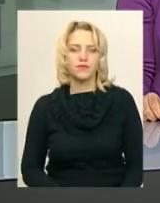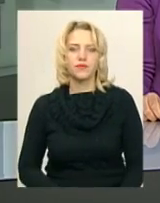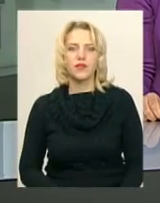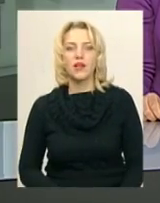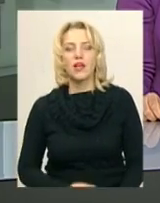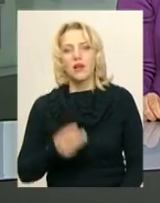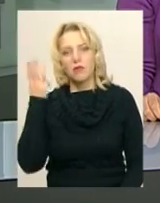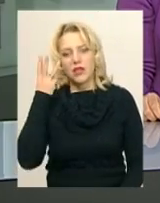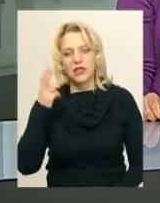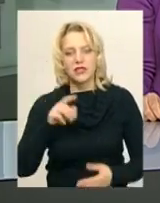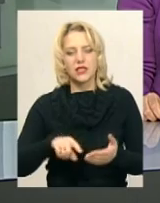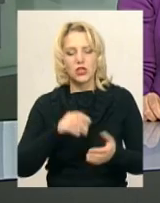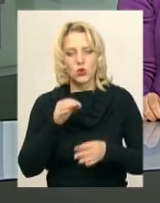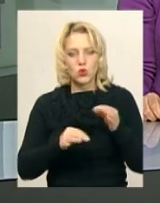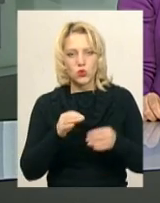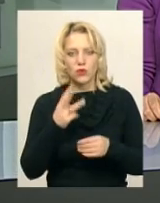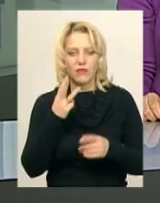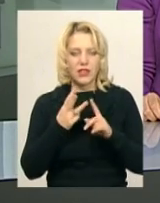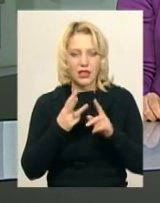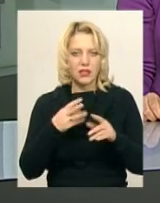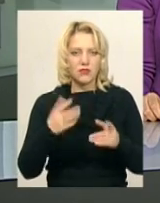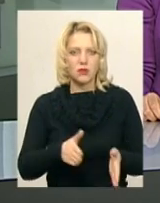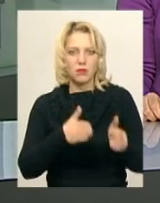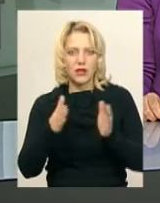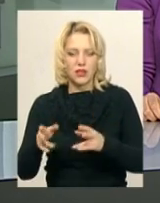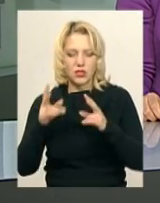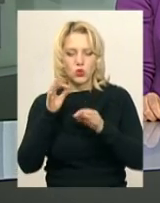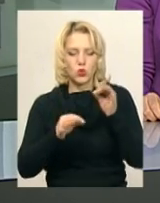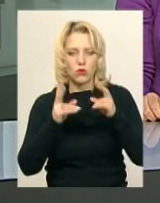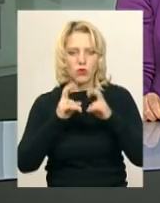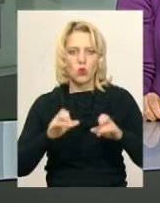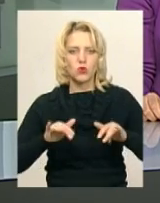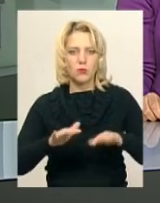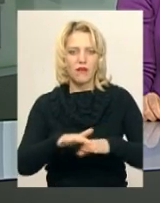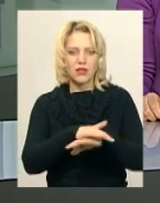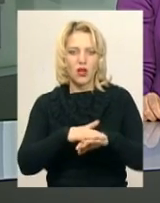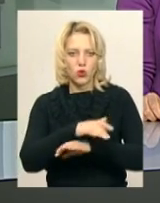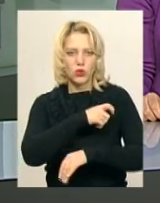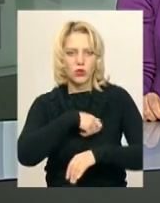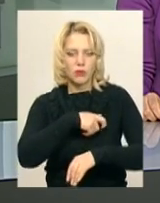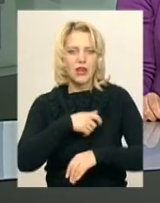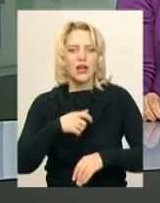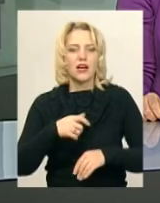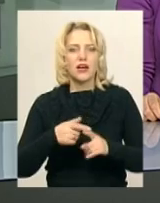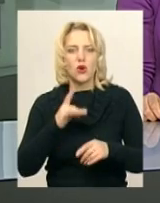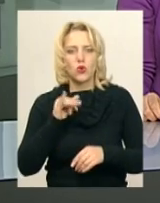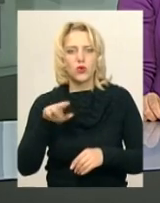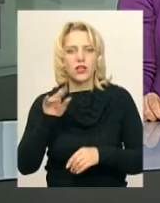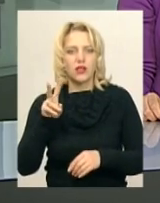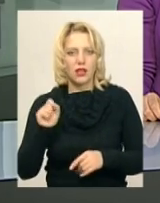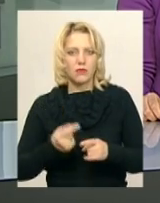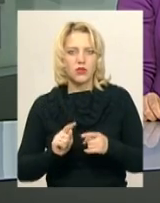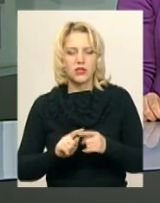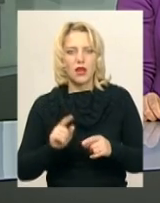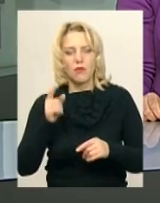Хмельницький міськрайонний суд втретє переніс судовий розгляд у справі народного депутата України-другого скликання Івана Рудика. Про це